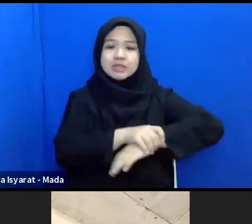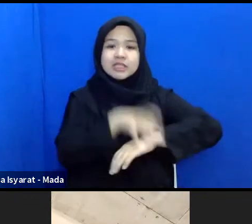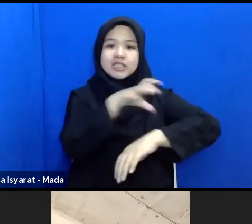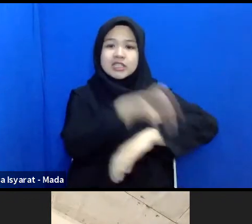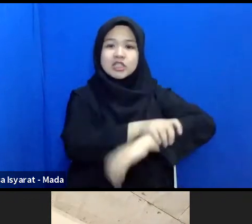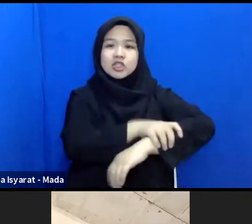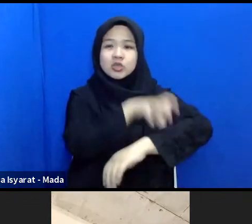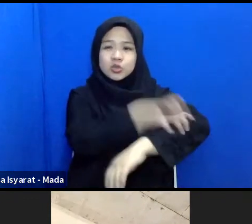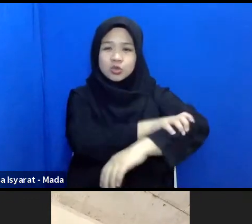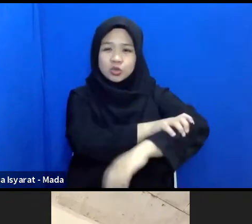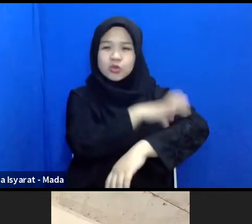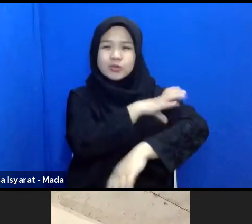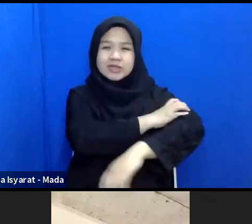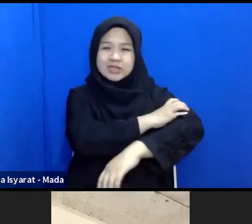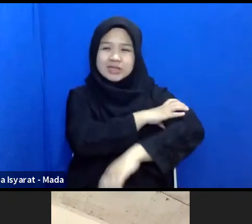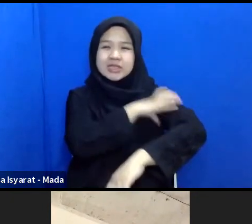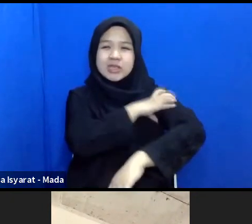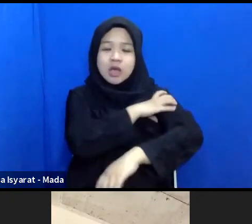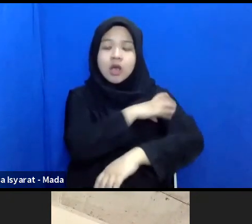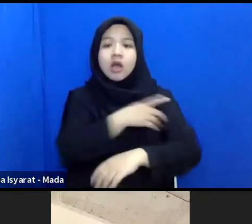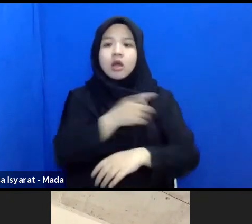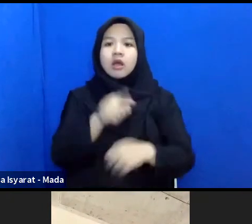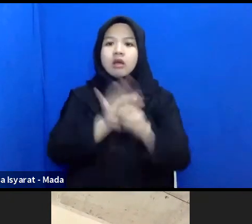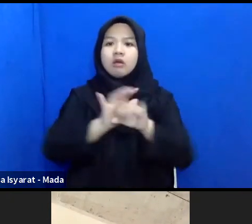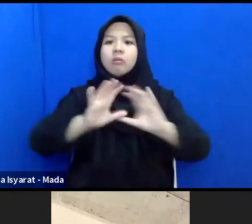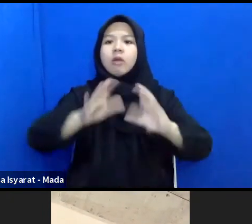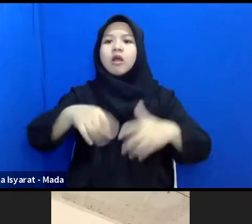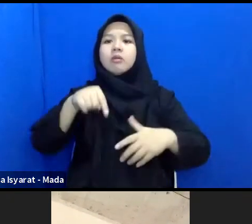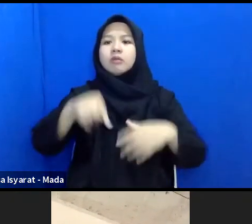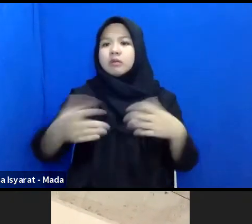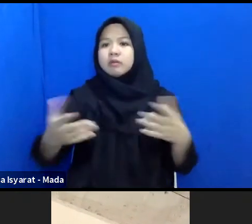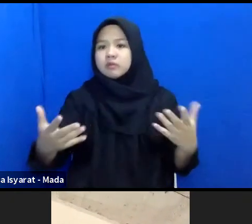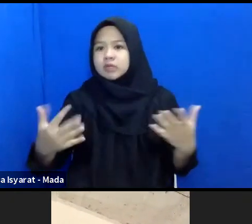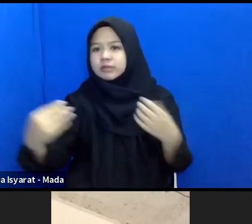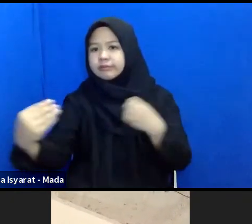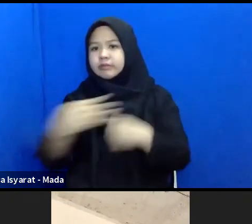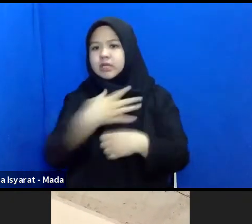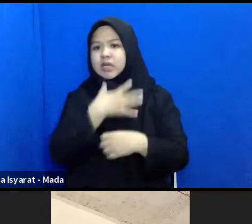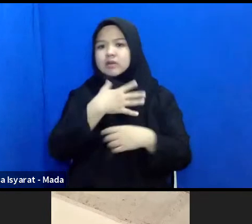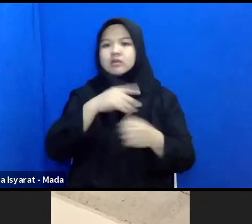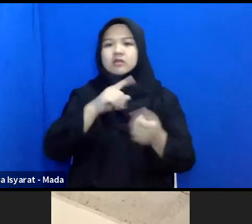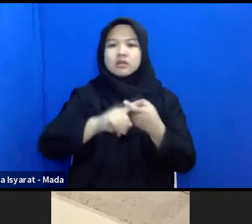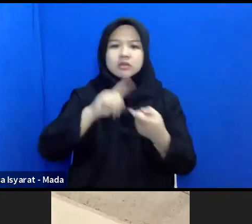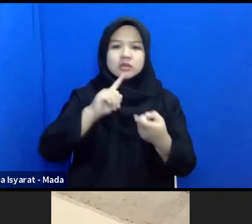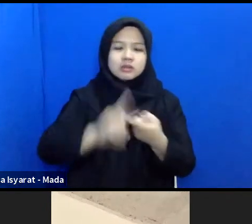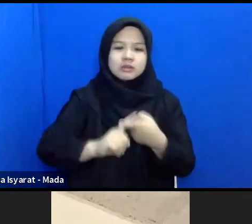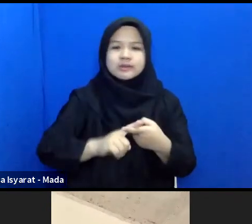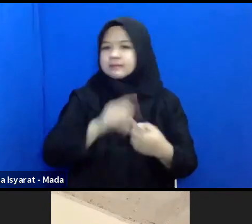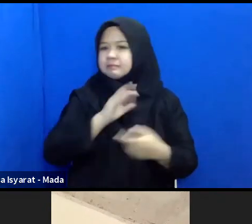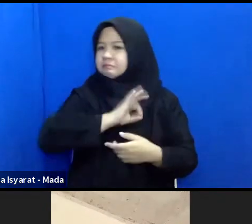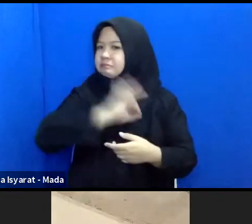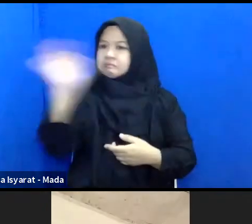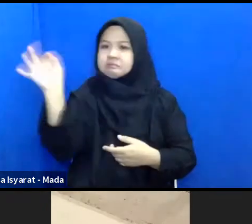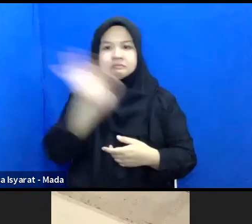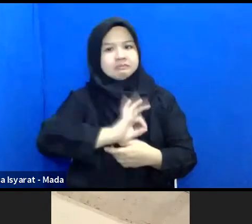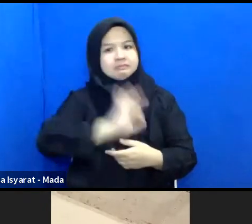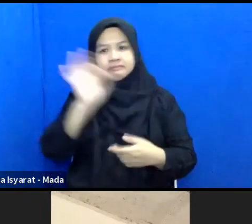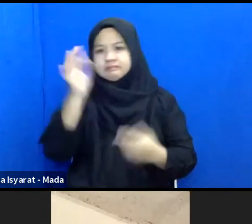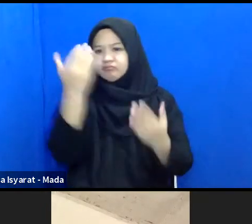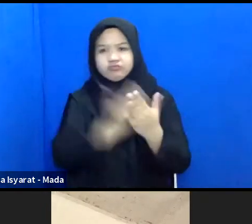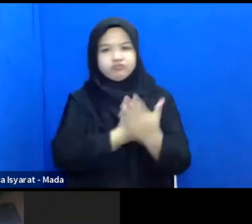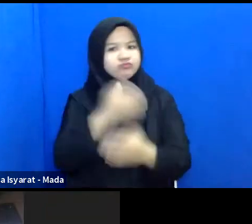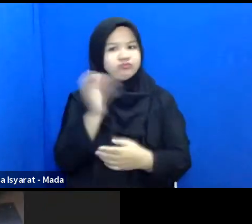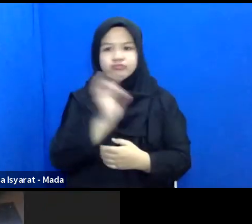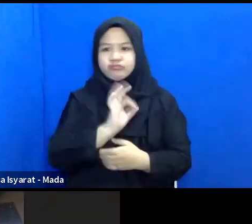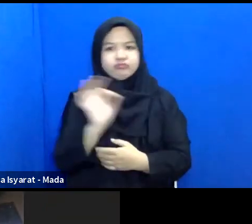begitu memicit dan dengan adanya pandemi covid ini teman-teman jadi sama sekali tidak ada pemasukan gitu